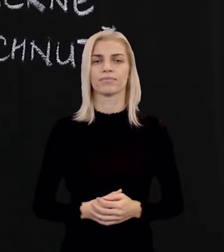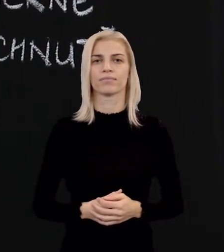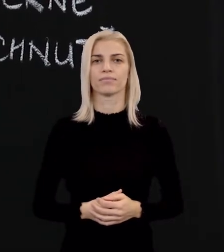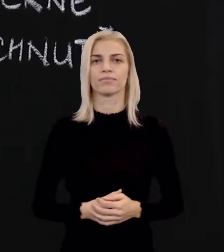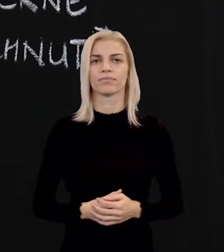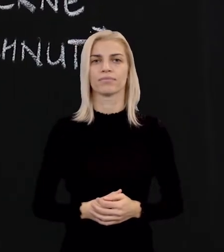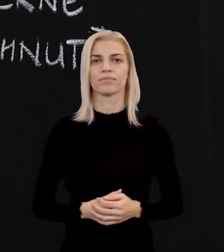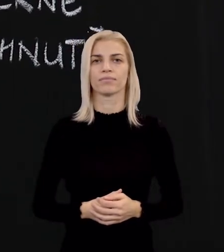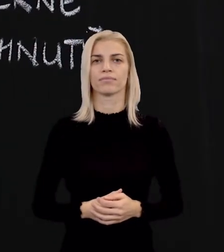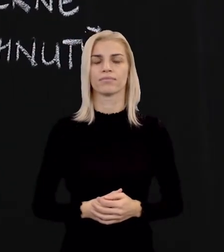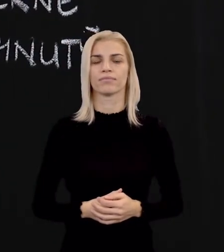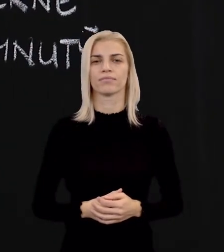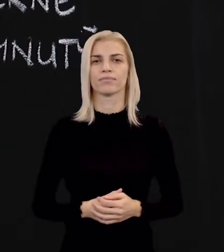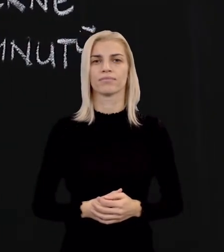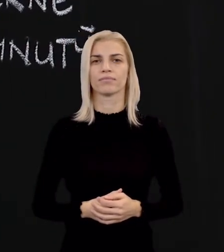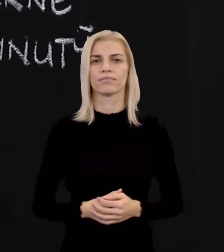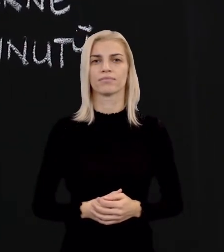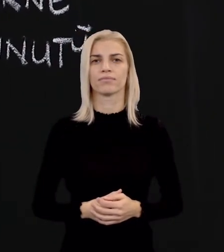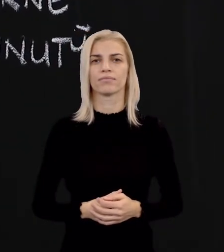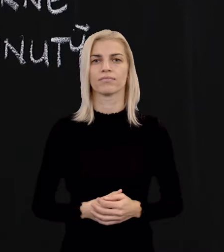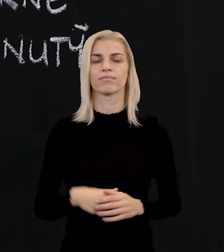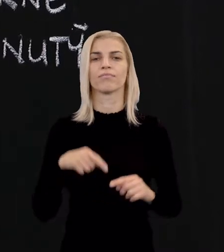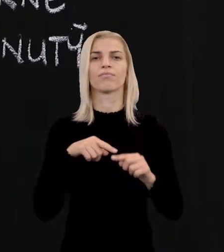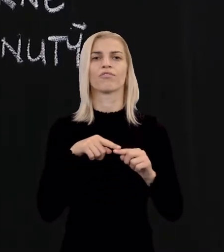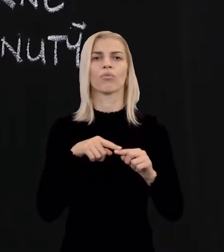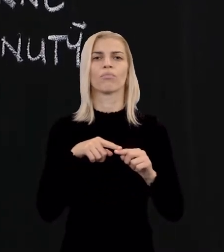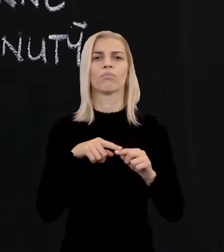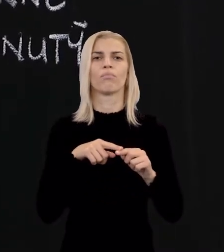Potom by to mohlo byť skladanie.